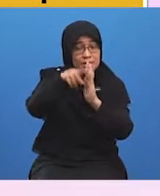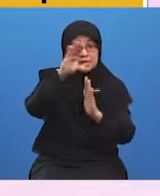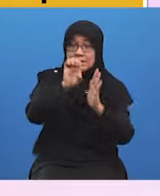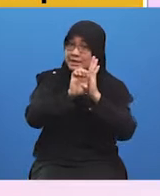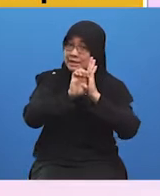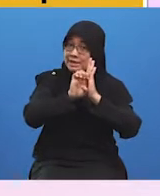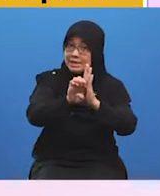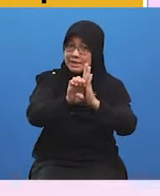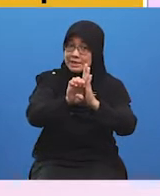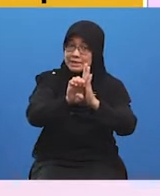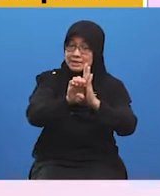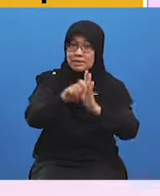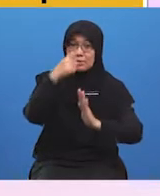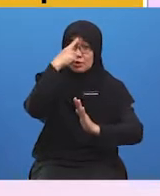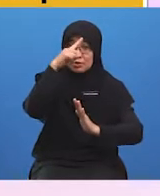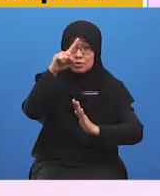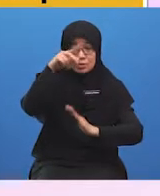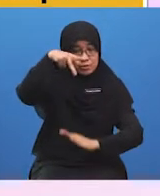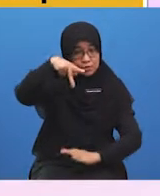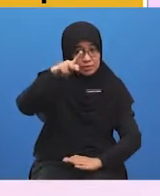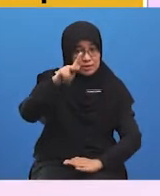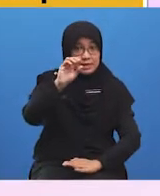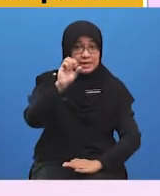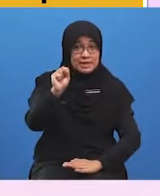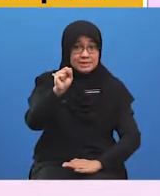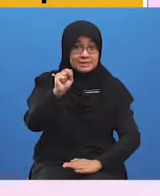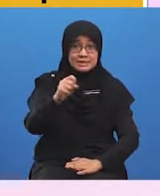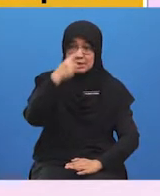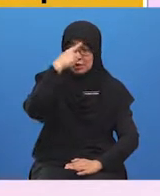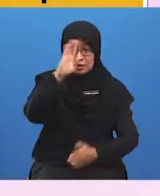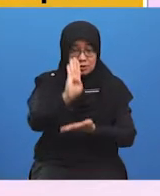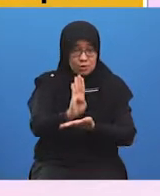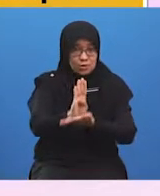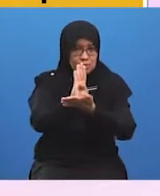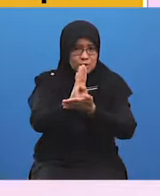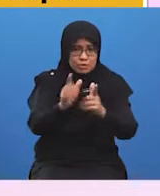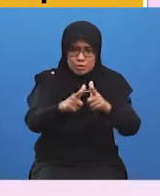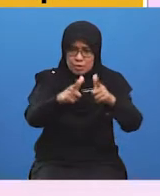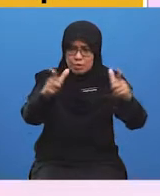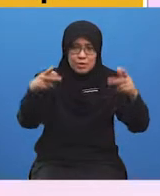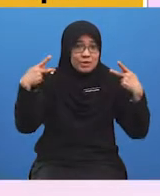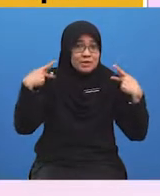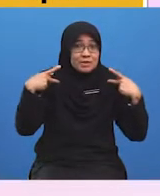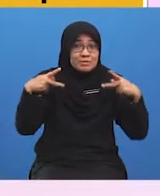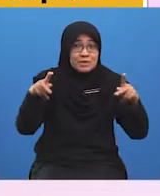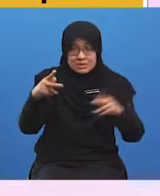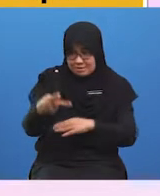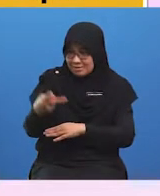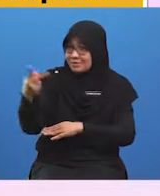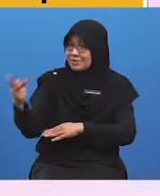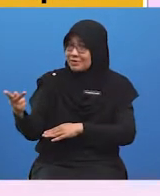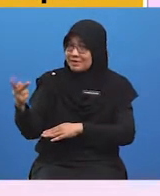penerbitan risalah dan majalah bagi membantu PKS meluaskan pasaran produk mereka.